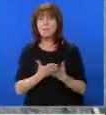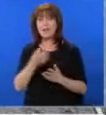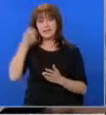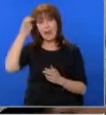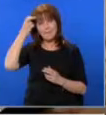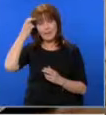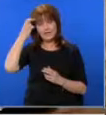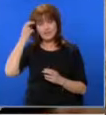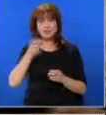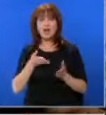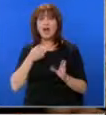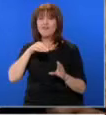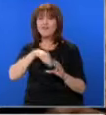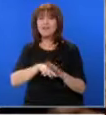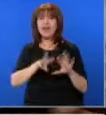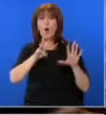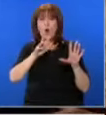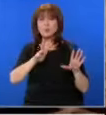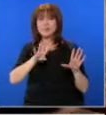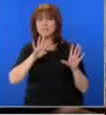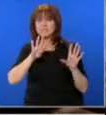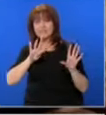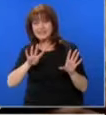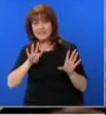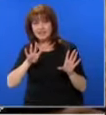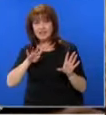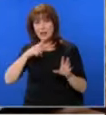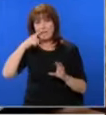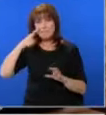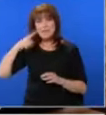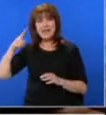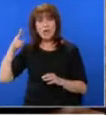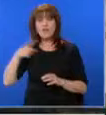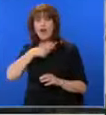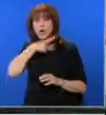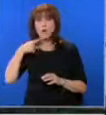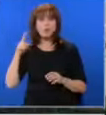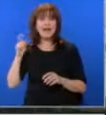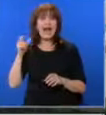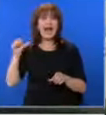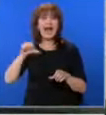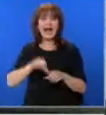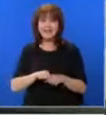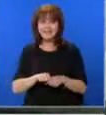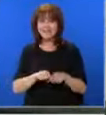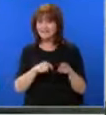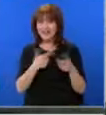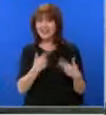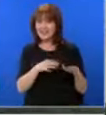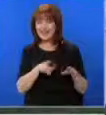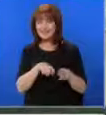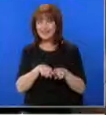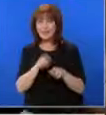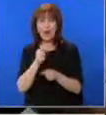влизат между 8 и 10 милиона руска газ в България. Колкото и да не им се иска на колегите,